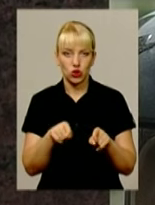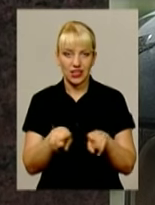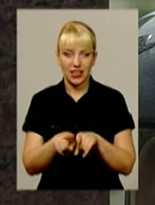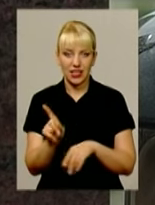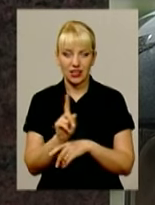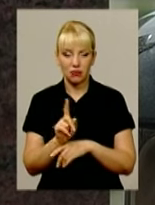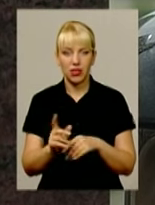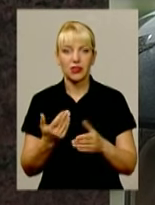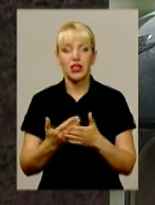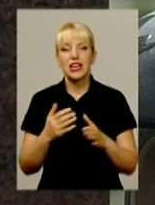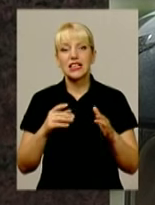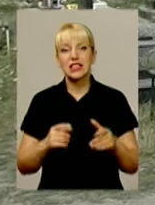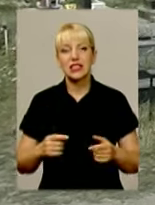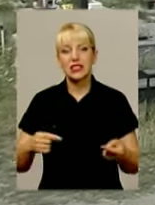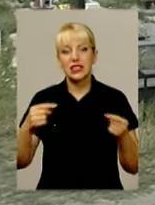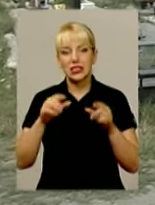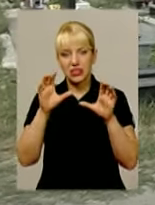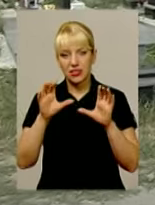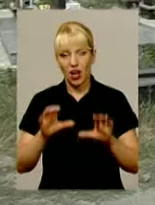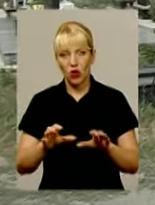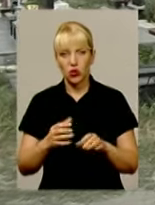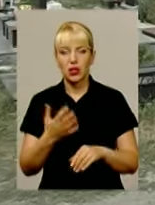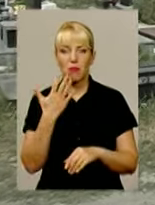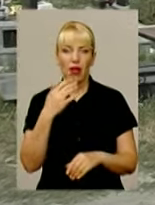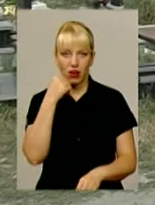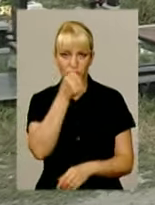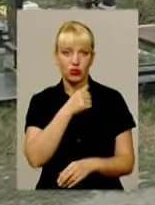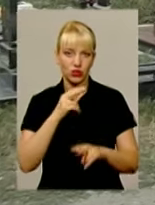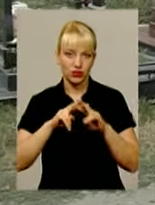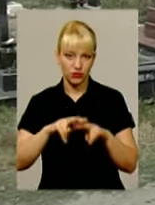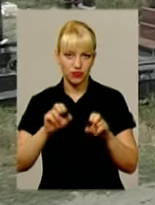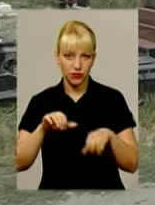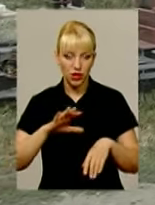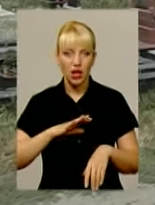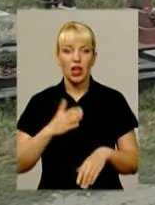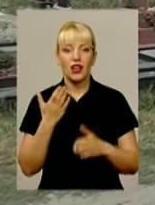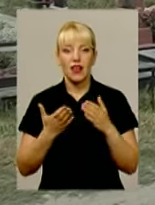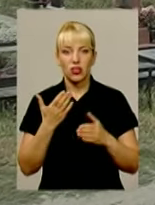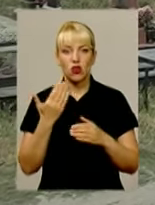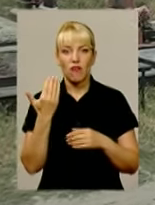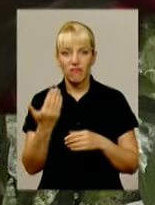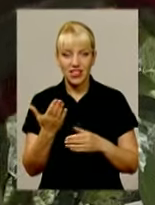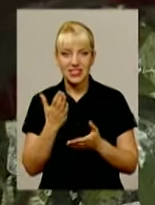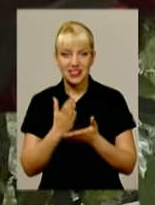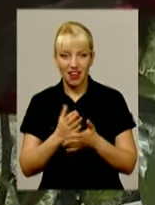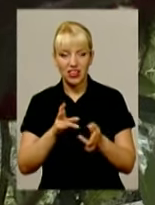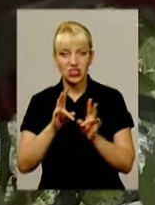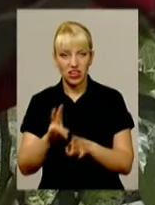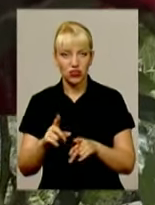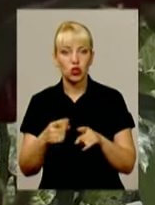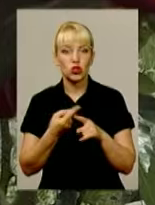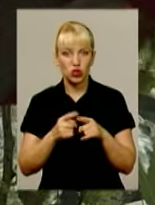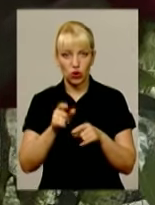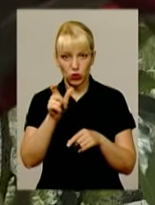крадіжка, злодіїві загрожує до 5 років обмеження або позбавлення волі. Якщо ж ви стали жертвою цього крадія, прохання звертатись до південно